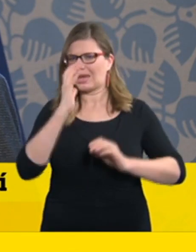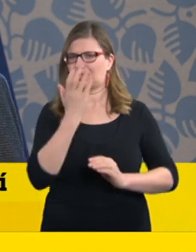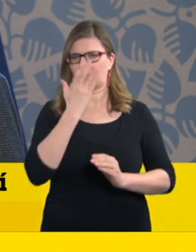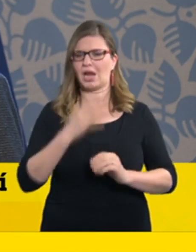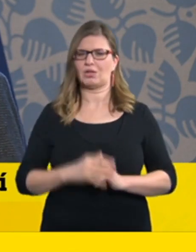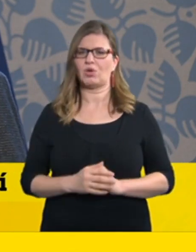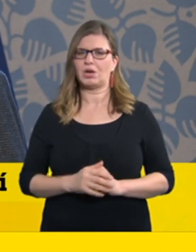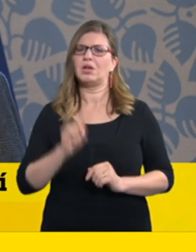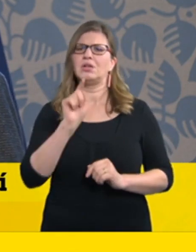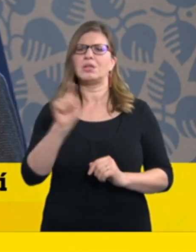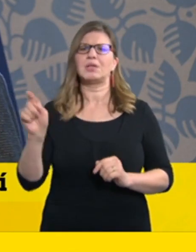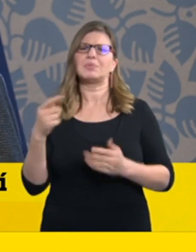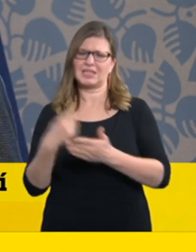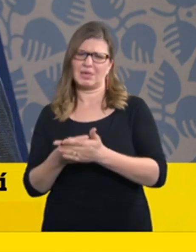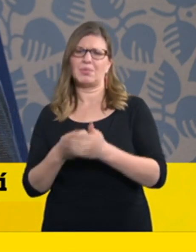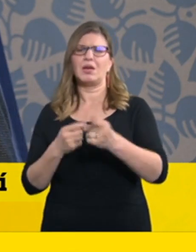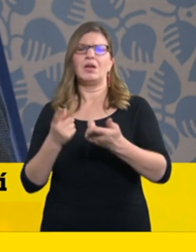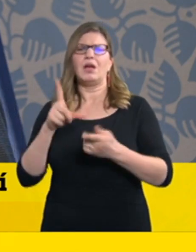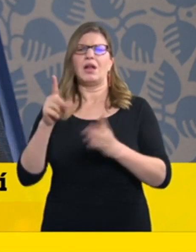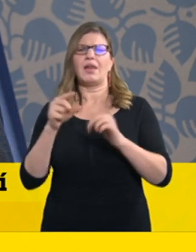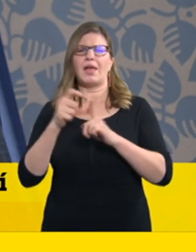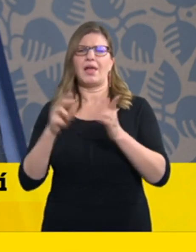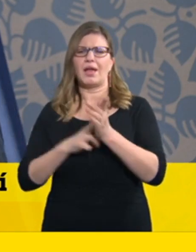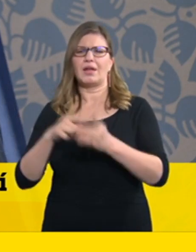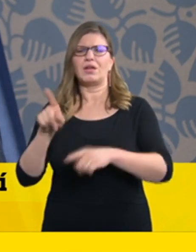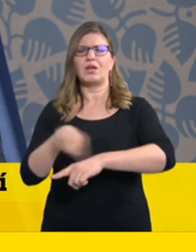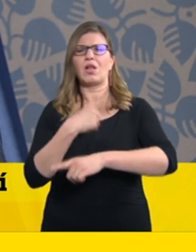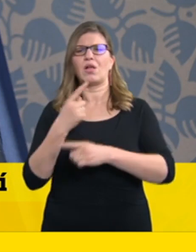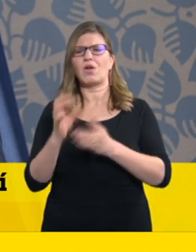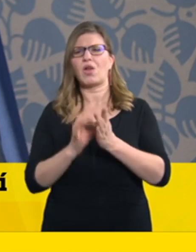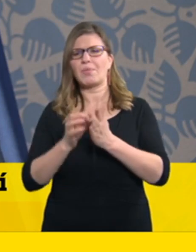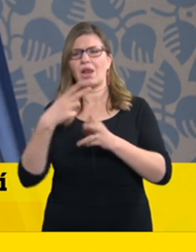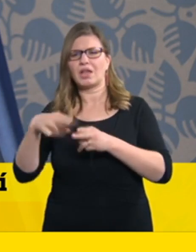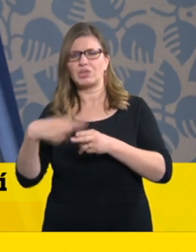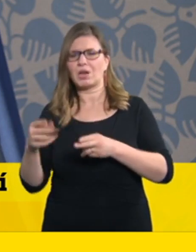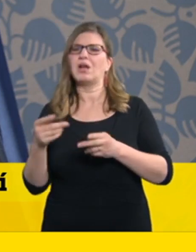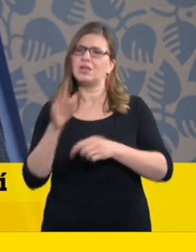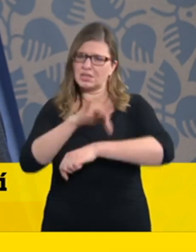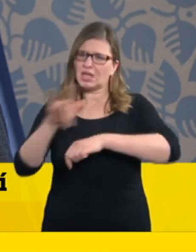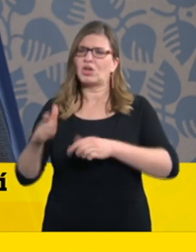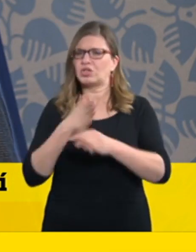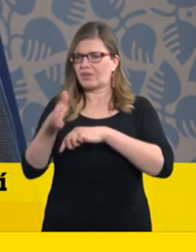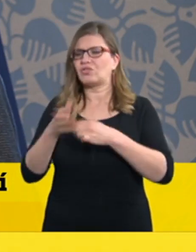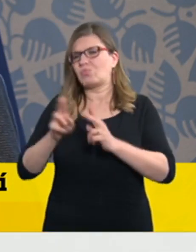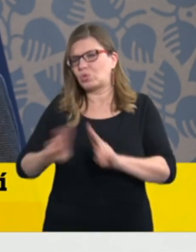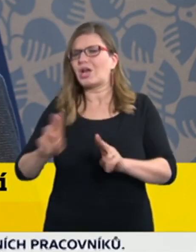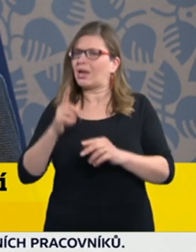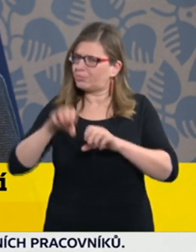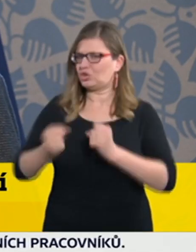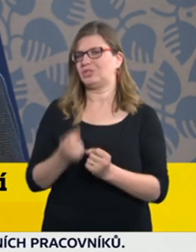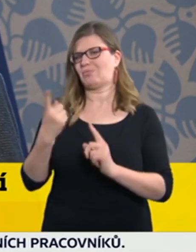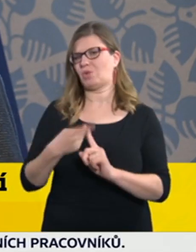uvědomujeme, že senioři za bezpečných podmínek musí mít možnost se setkávat se svými